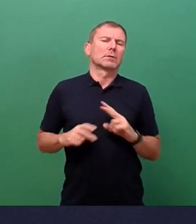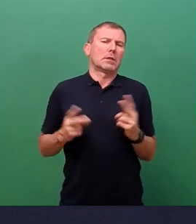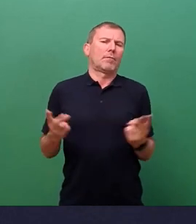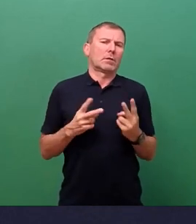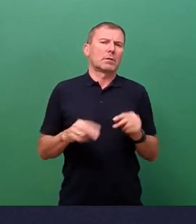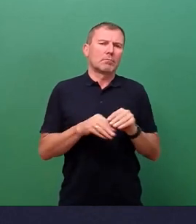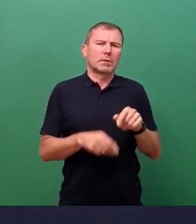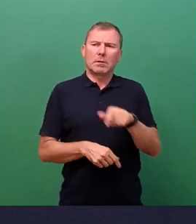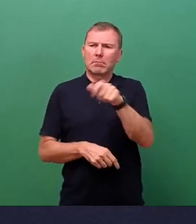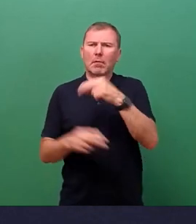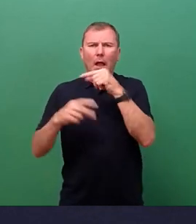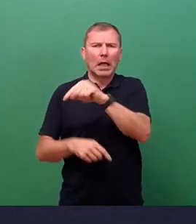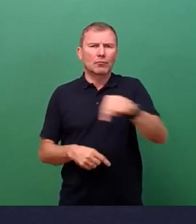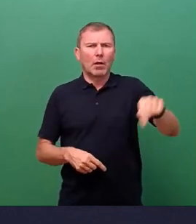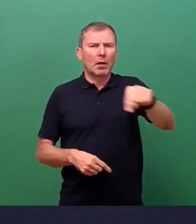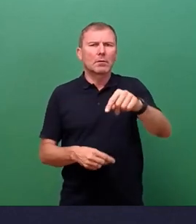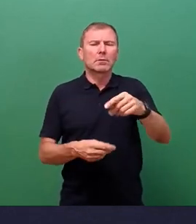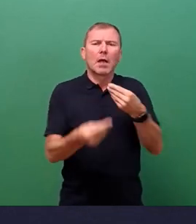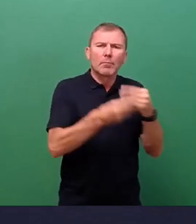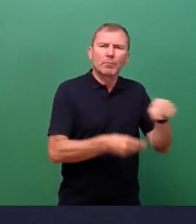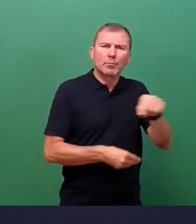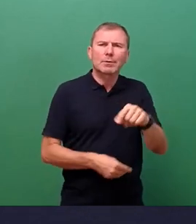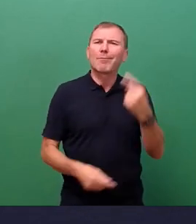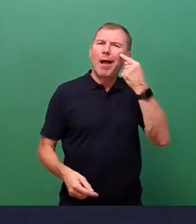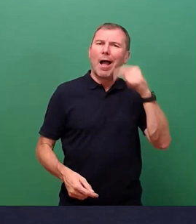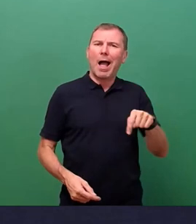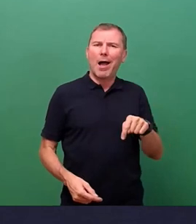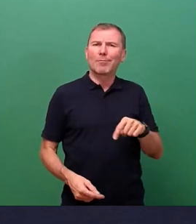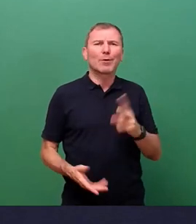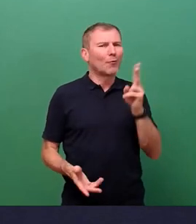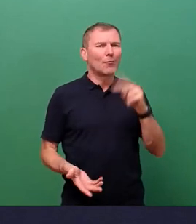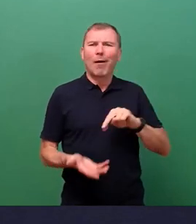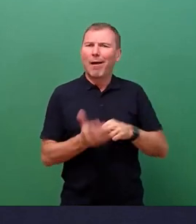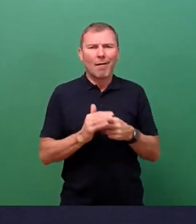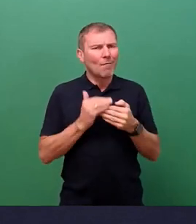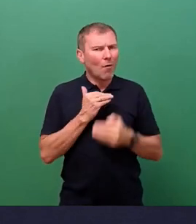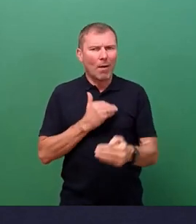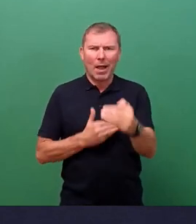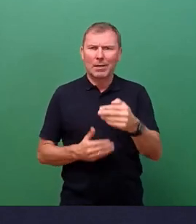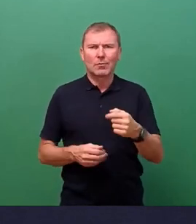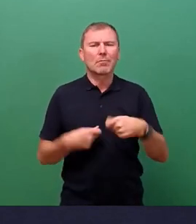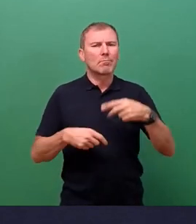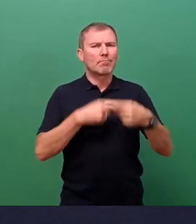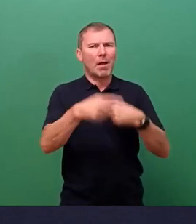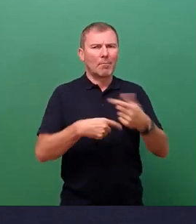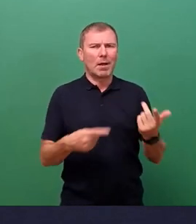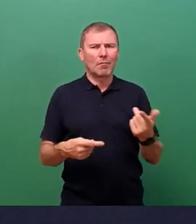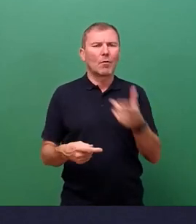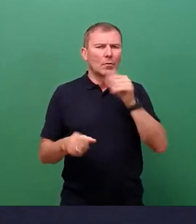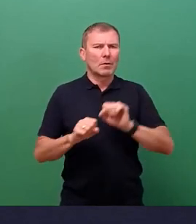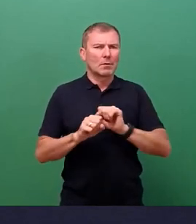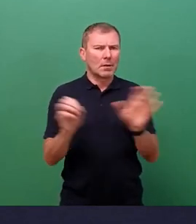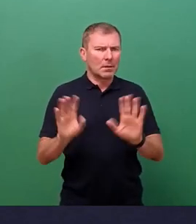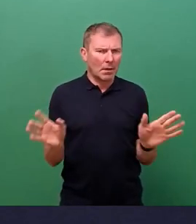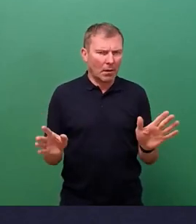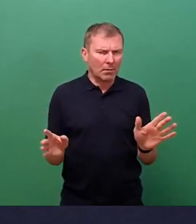noch besprechen. Das ist aber im Moment alles noch in der Vorbereitung des Bauablaufes, der Baudurchführung. Es wird auf dem